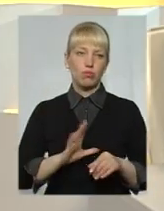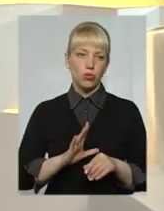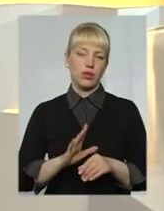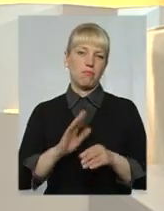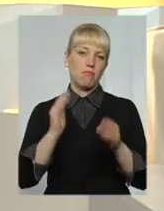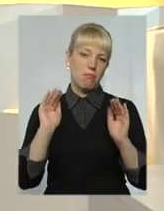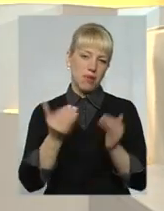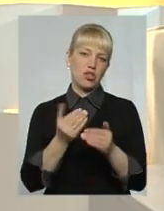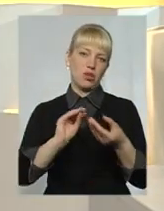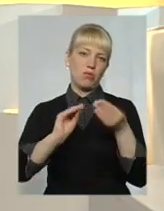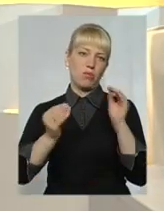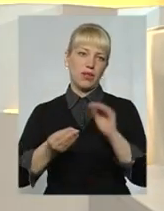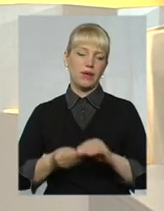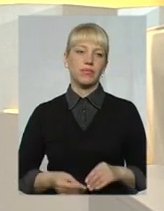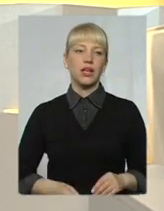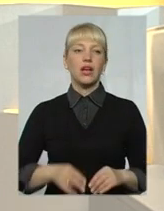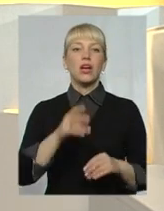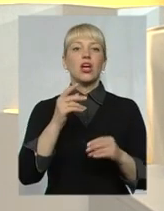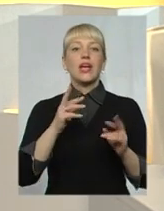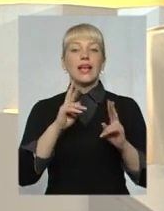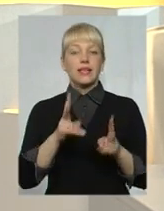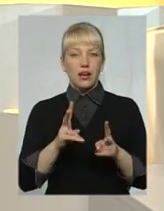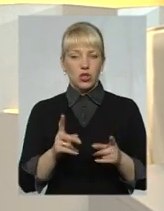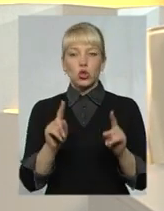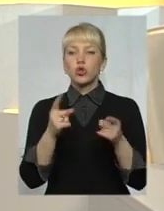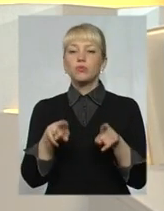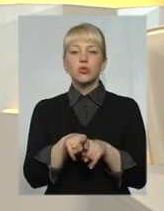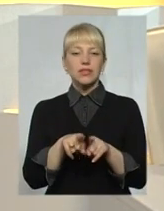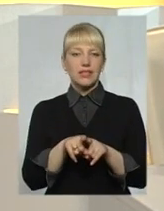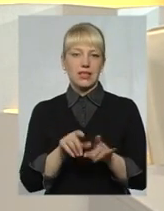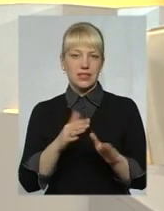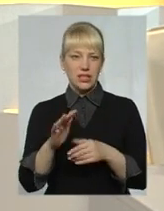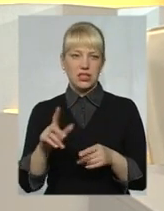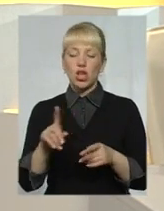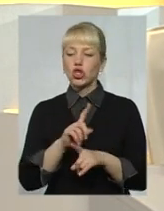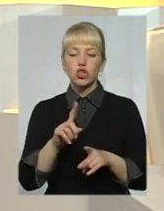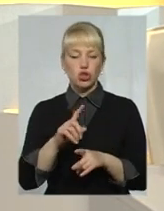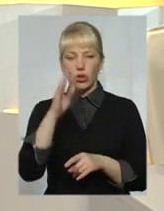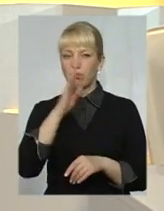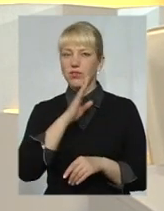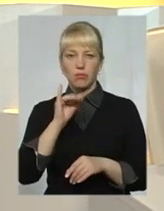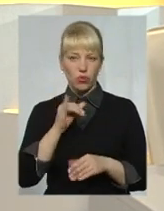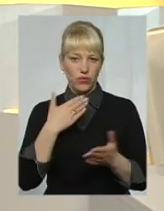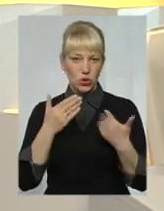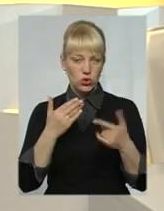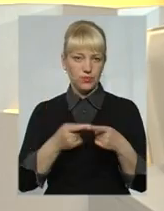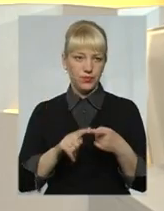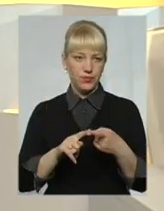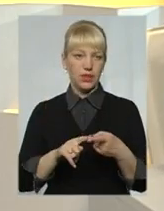Анатолія Валентинівна, як, чому так стається? Недостатньо формально підходять батьки до того,